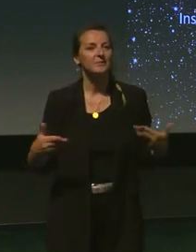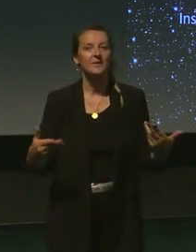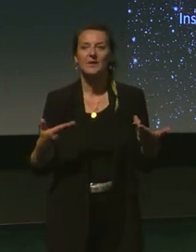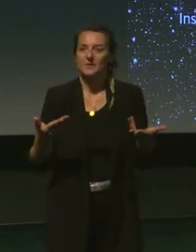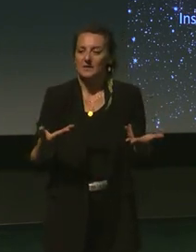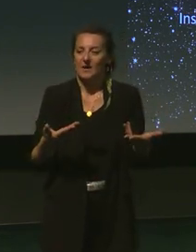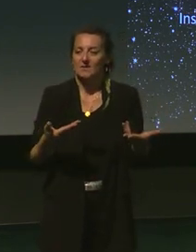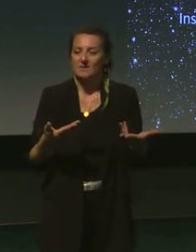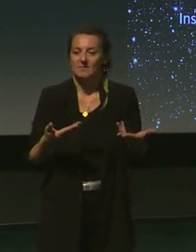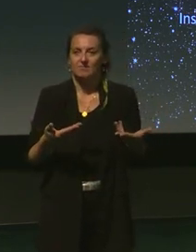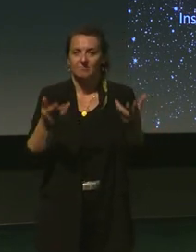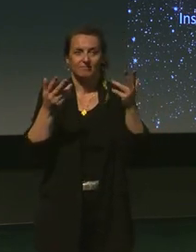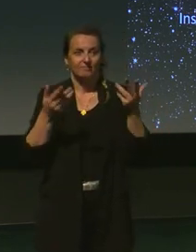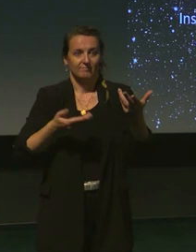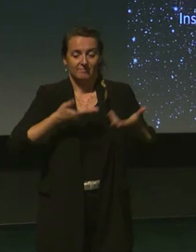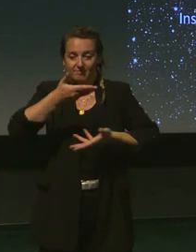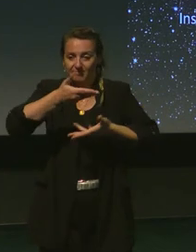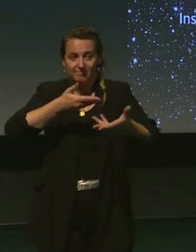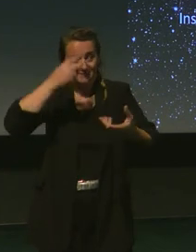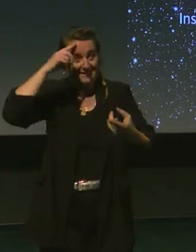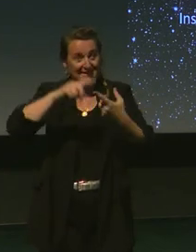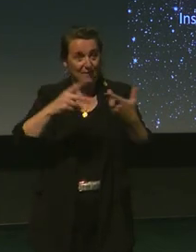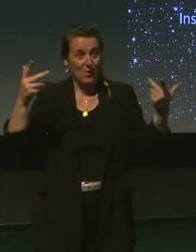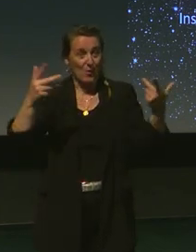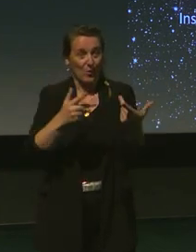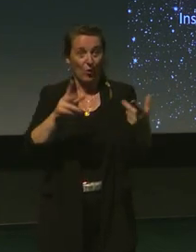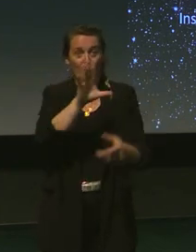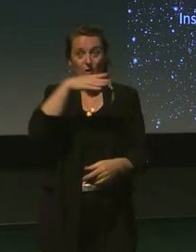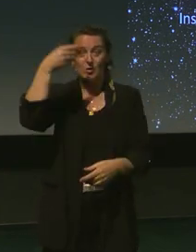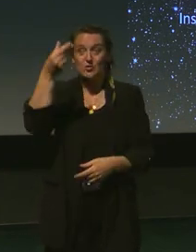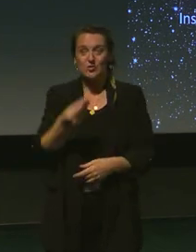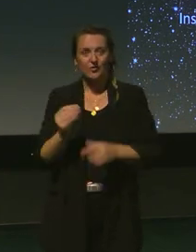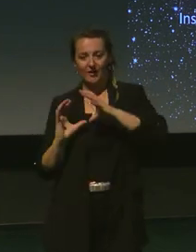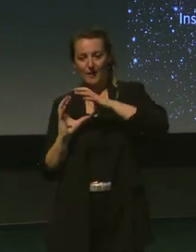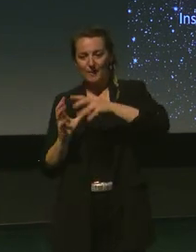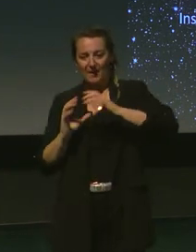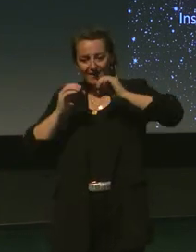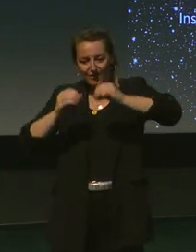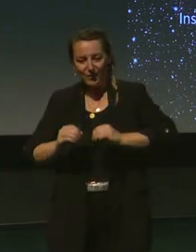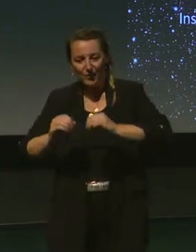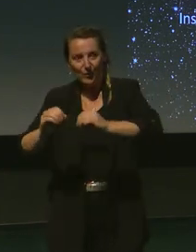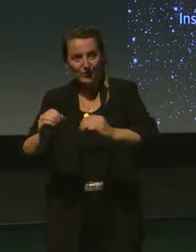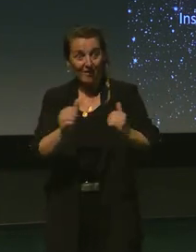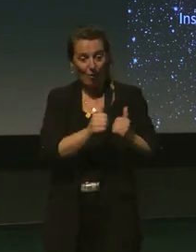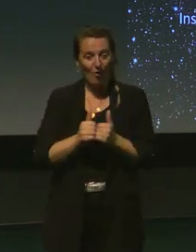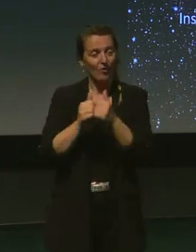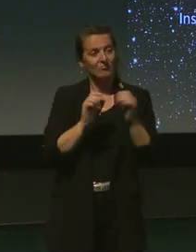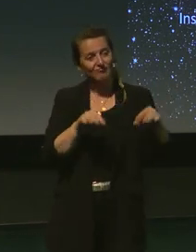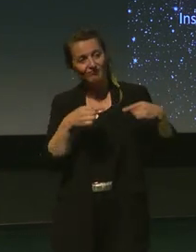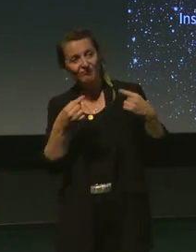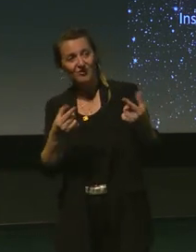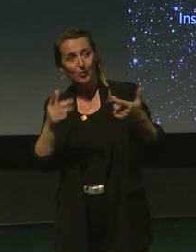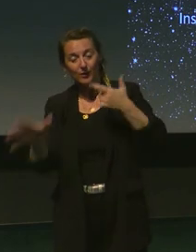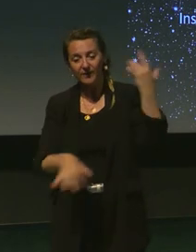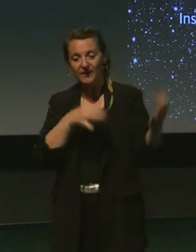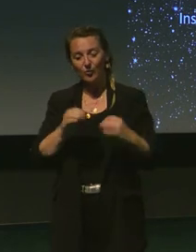parler bien sûr de Jules Verne, Jules Verne, planète océan, et nous allons aller avec lui à la découverte des océans. Puis